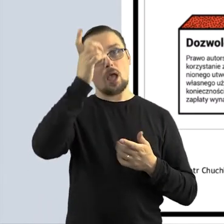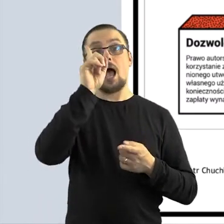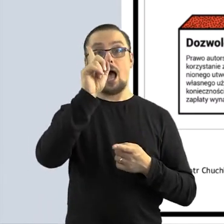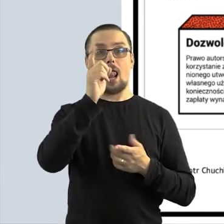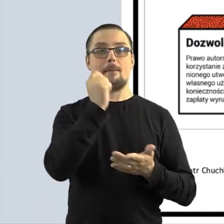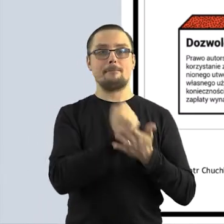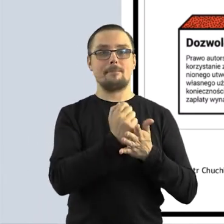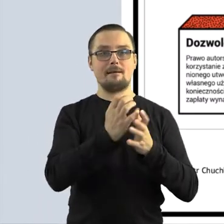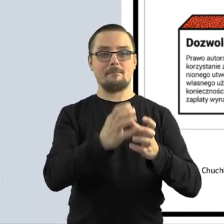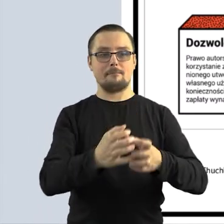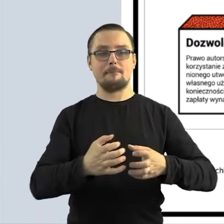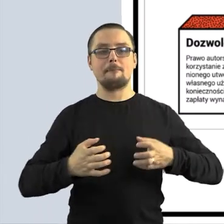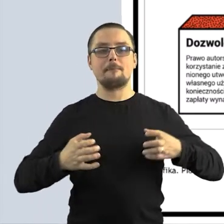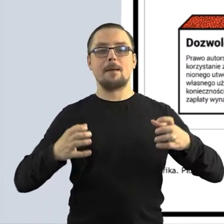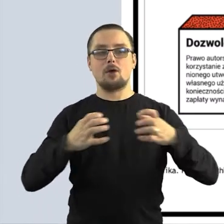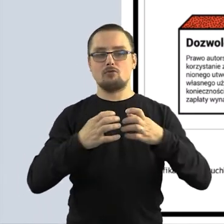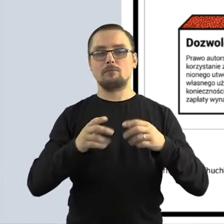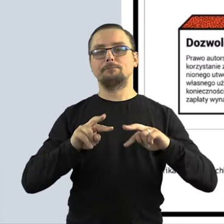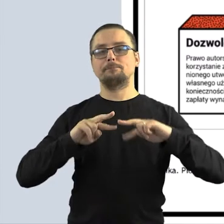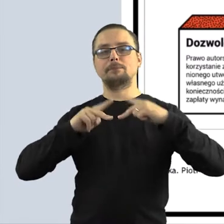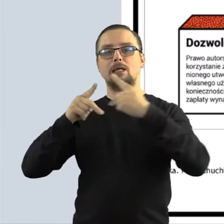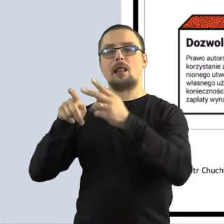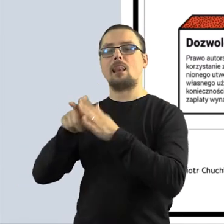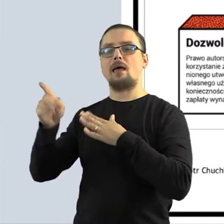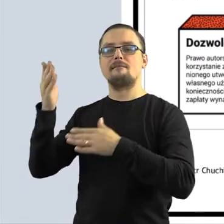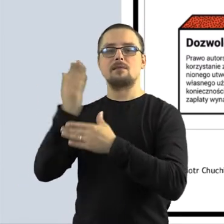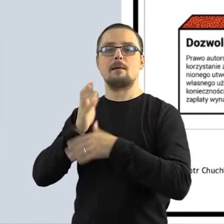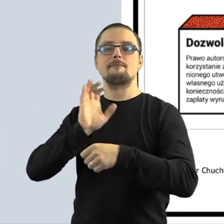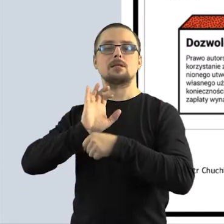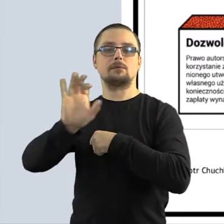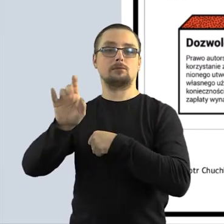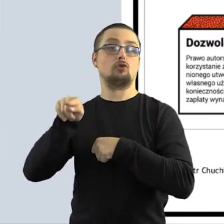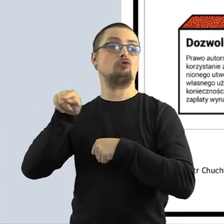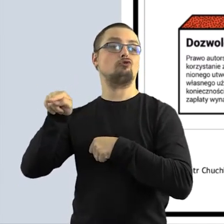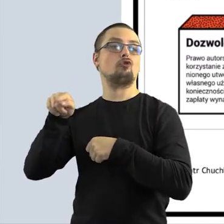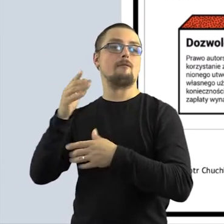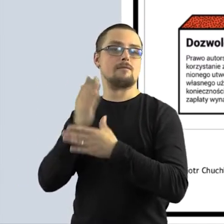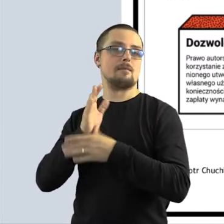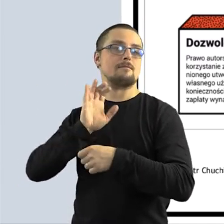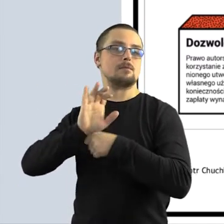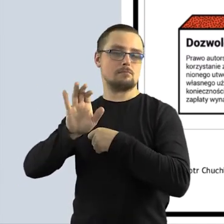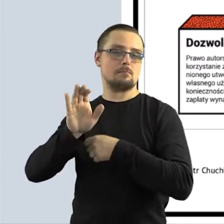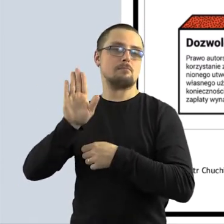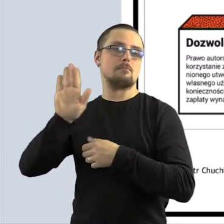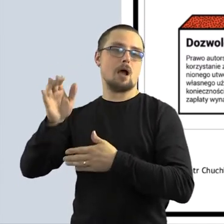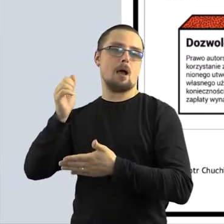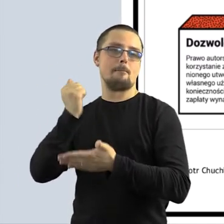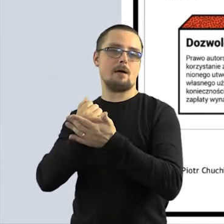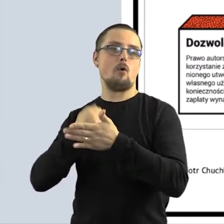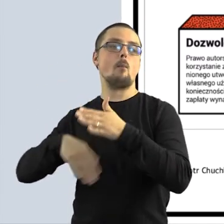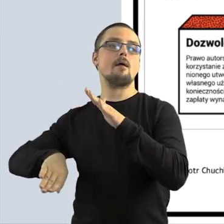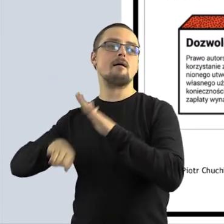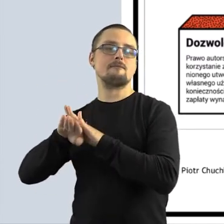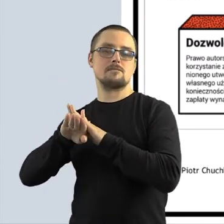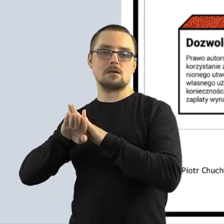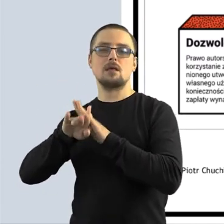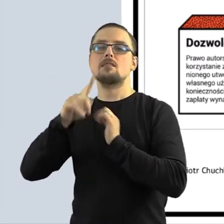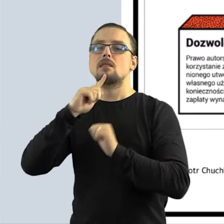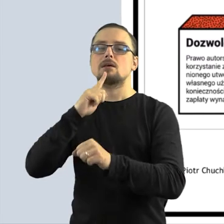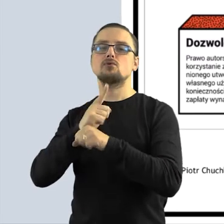majątkowe do wydawania książki przeniósł na wydawnictwo. I wtedy już wydawnictwo rozporządza tym prawem i decyduje, kto może